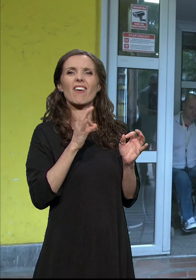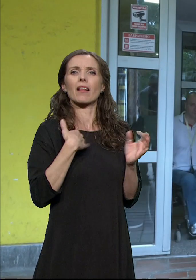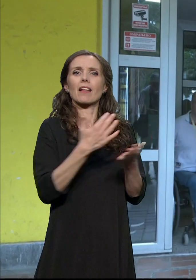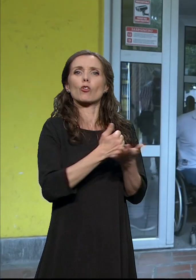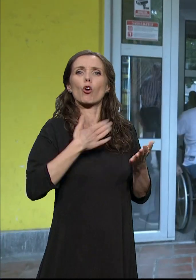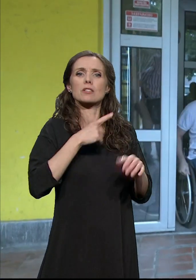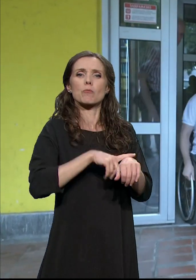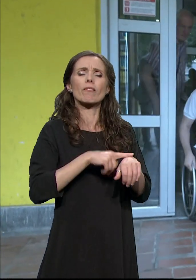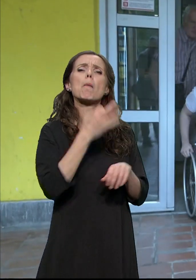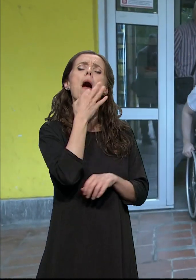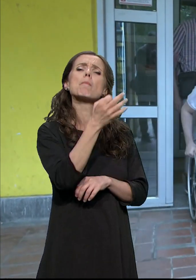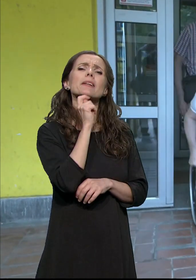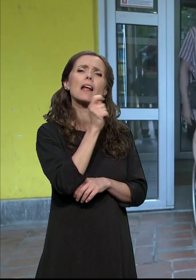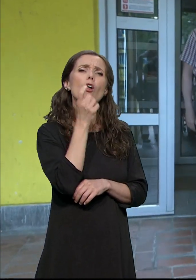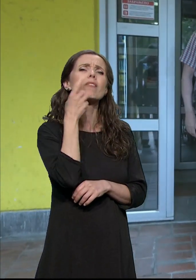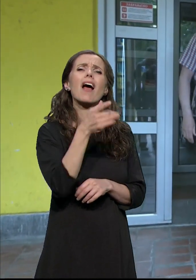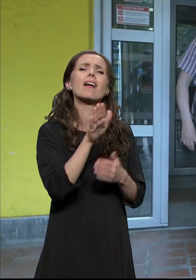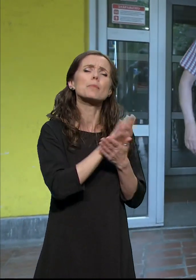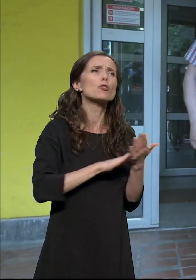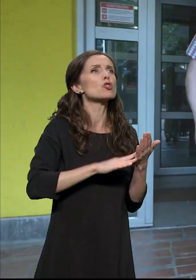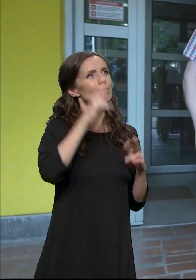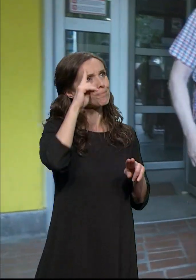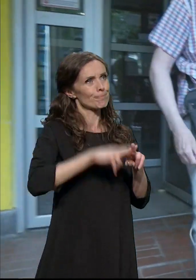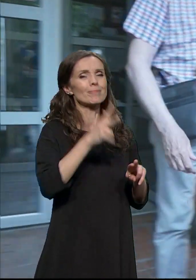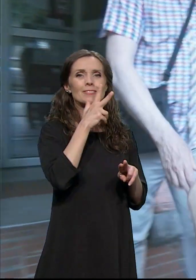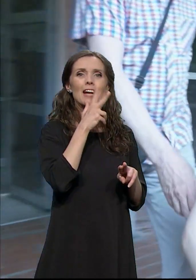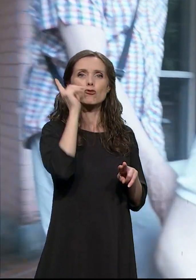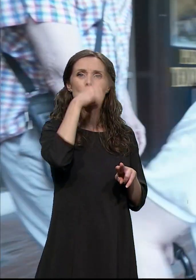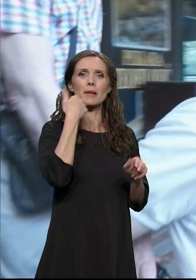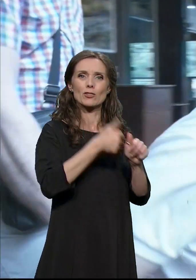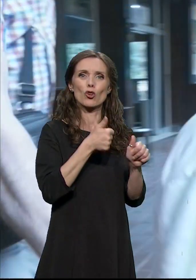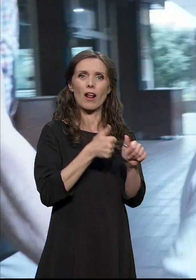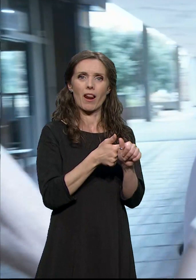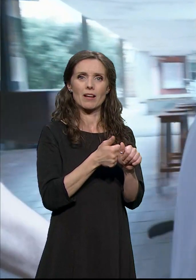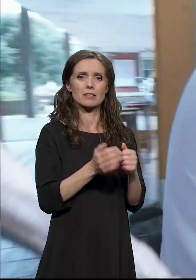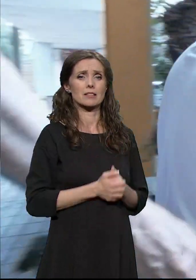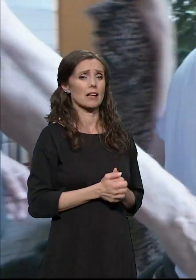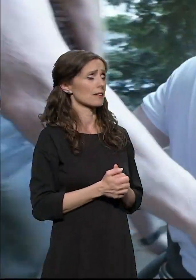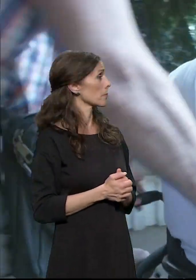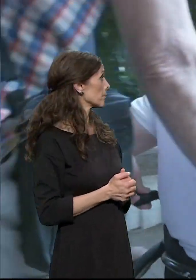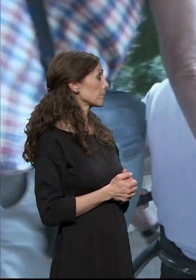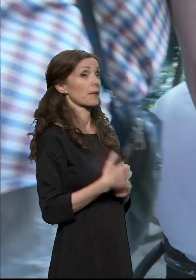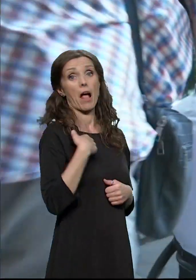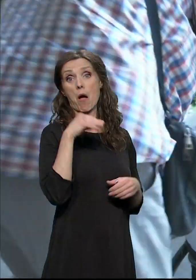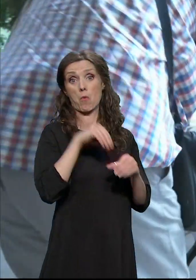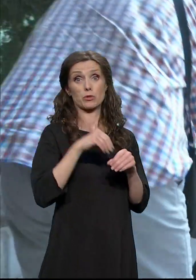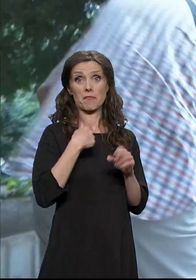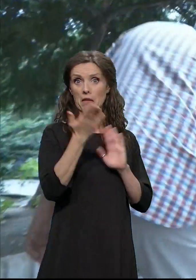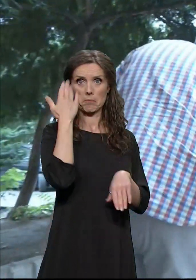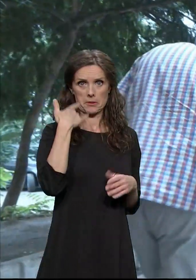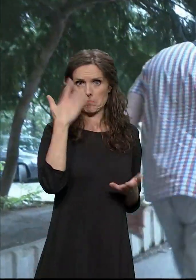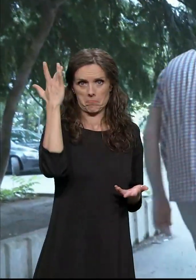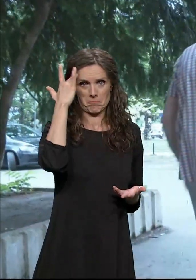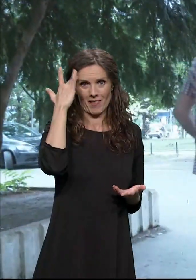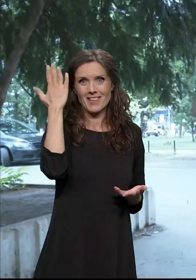odlučili da koristite usluge personalne asistencije? U principu, mislim, ja nisam ni znao da postoji to, da je sad tada je